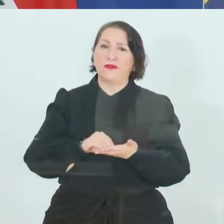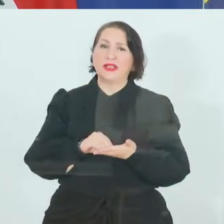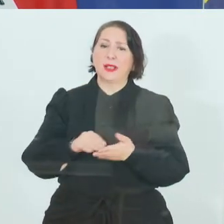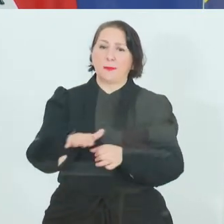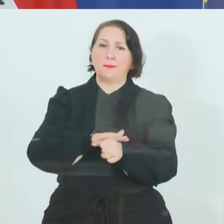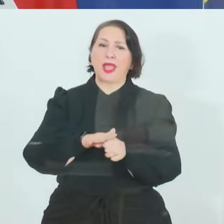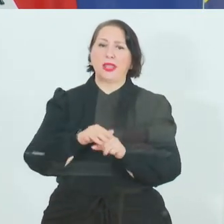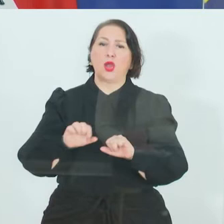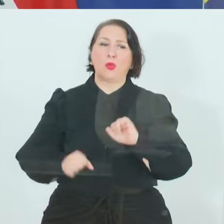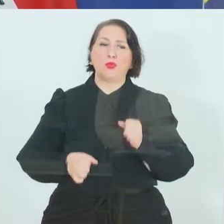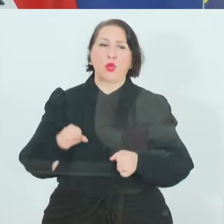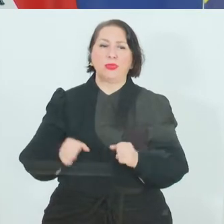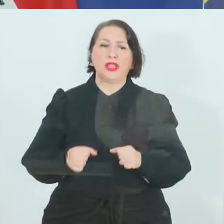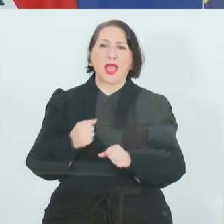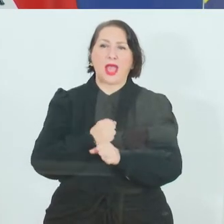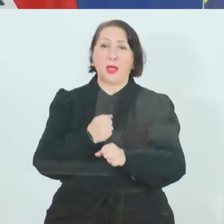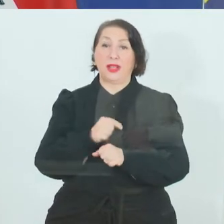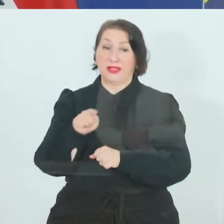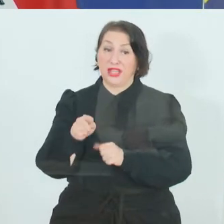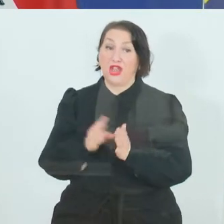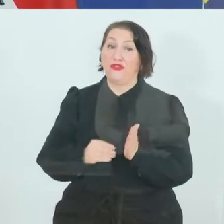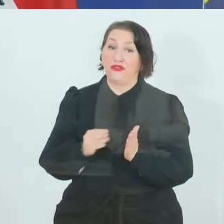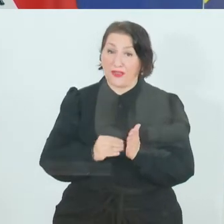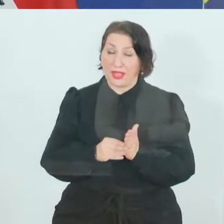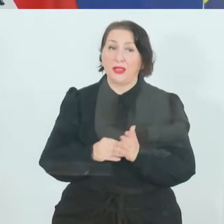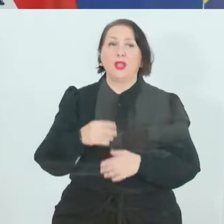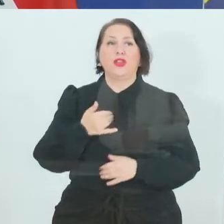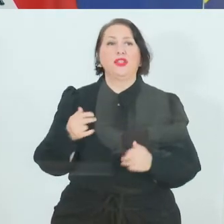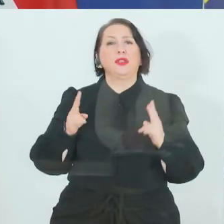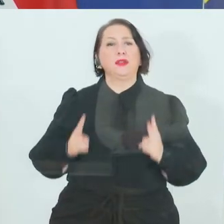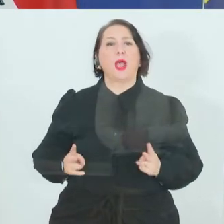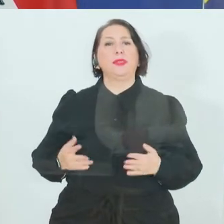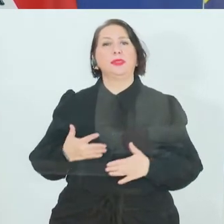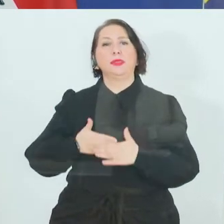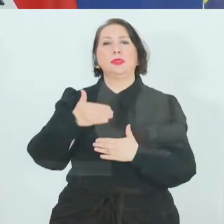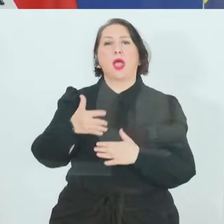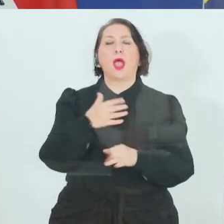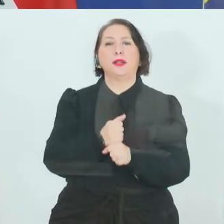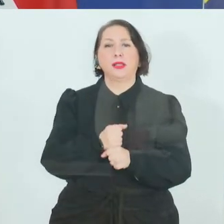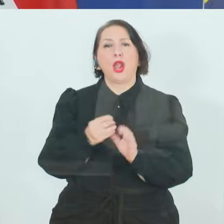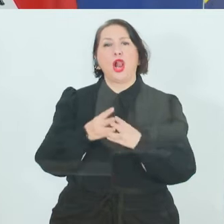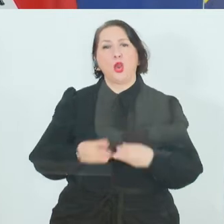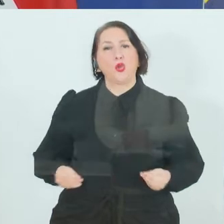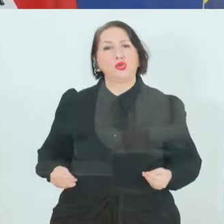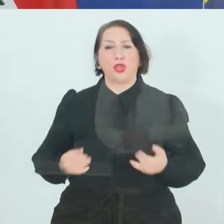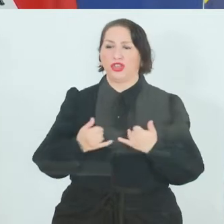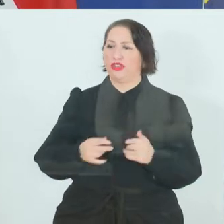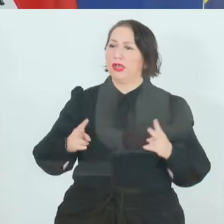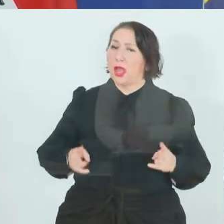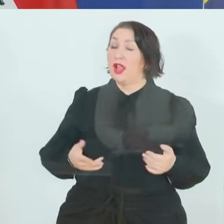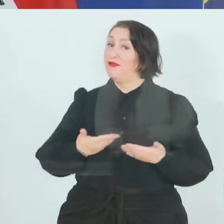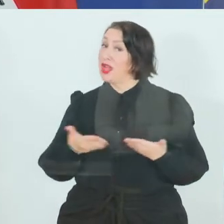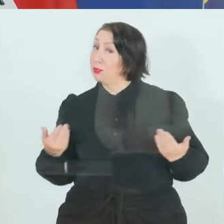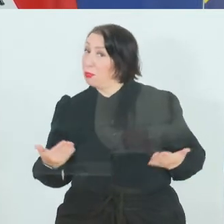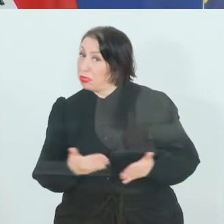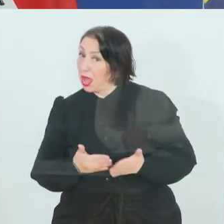das mobile Arbeiten anwenden. Daran, wie kann es eine nachhaltige Lösung für das Homeoffice geben? Welches Regelwerk braucht es?